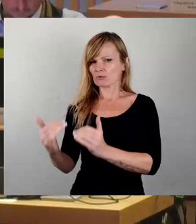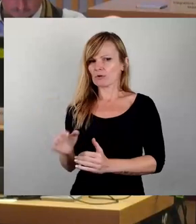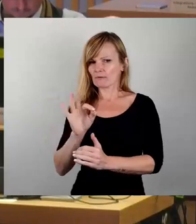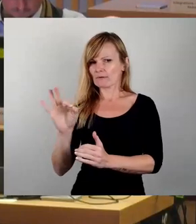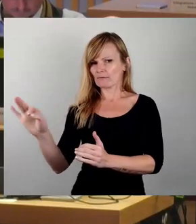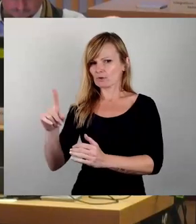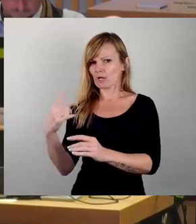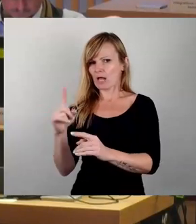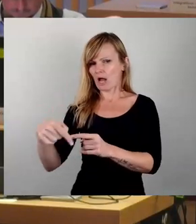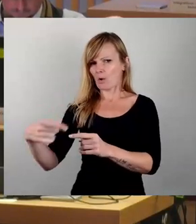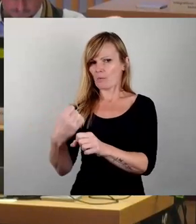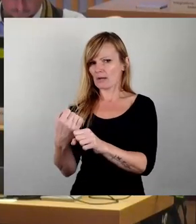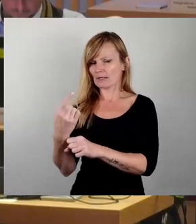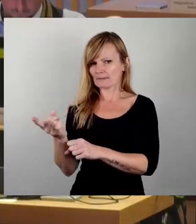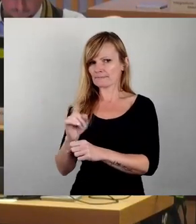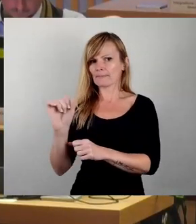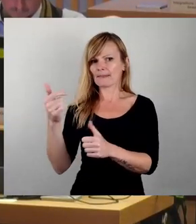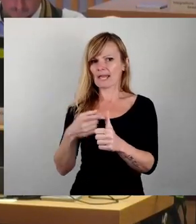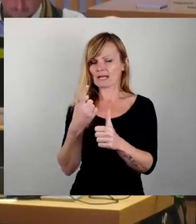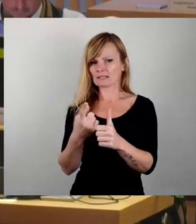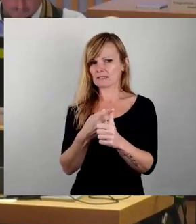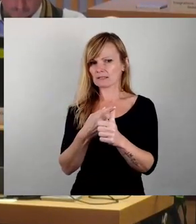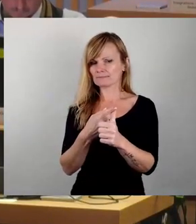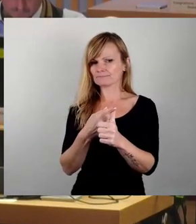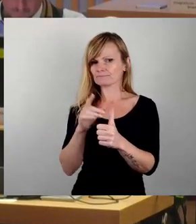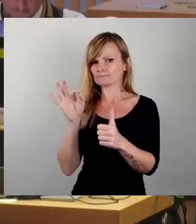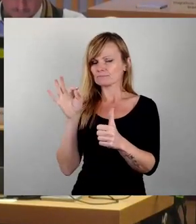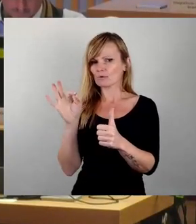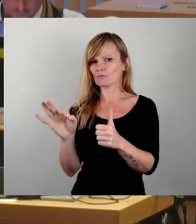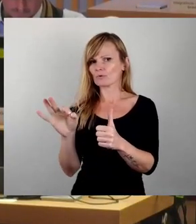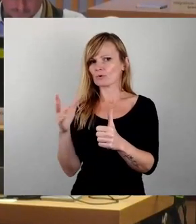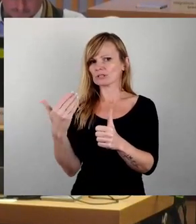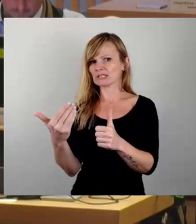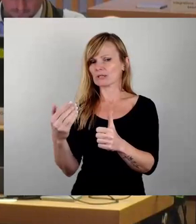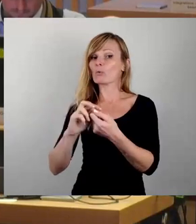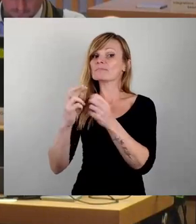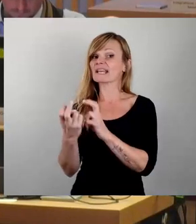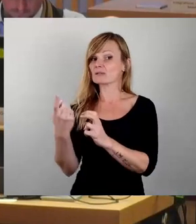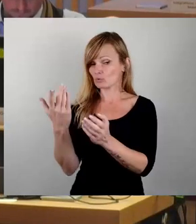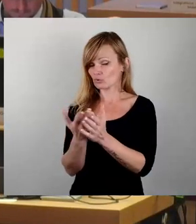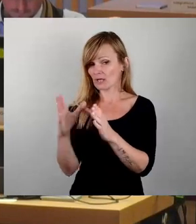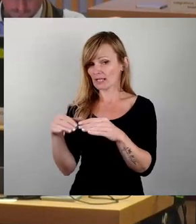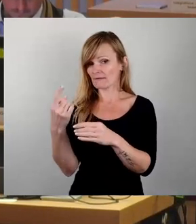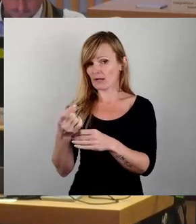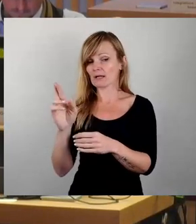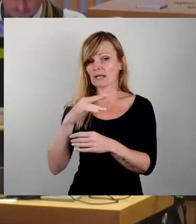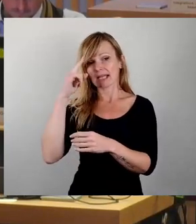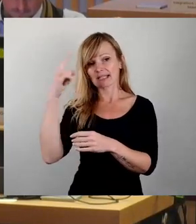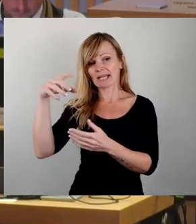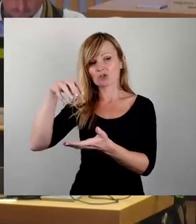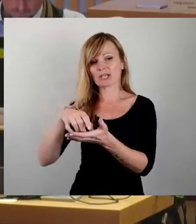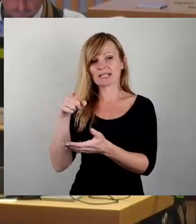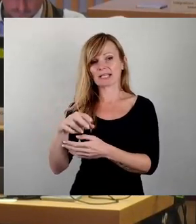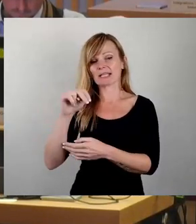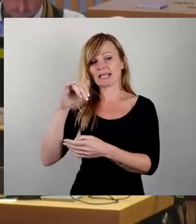Das erste Stück, was in die Umsetzung gegangen ist, ist die Gedenkstähle in Nickern.